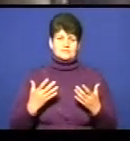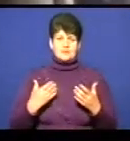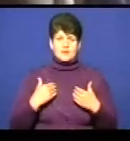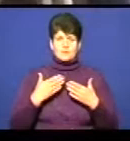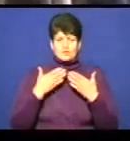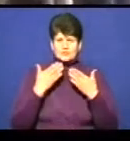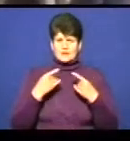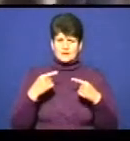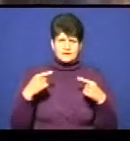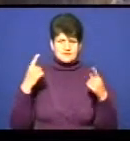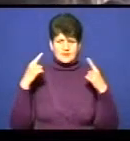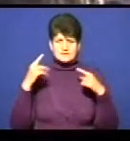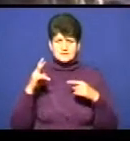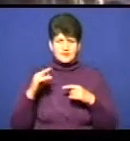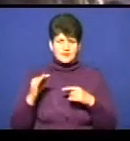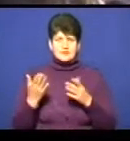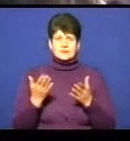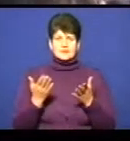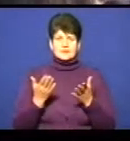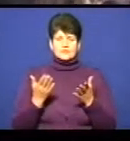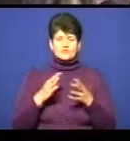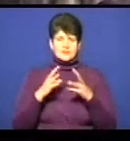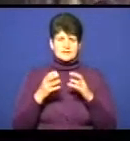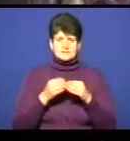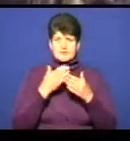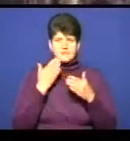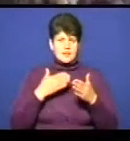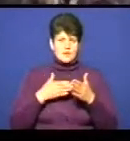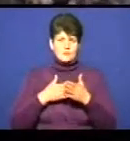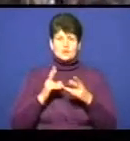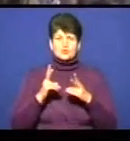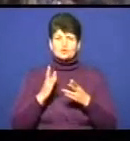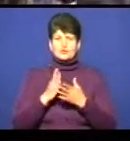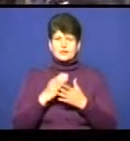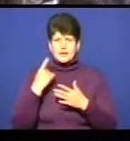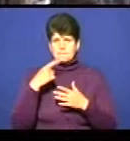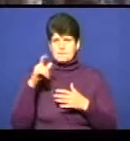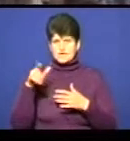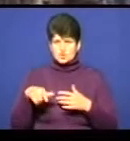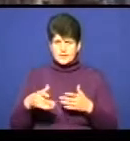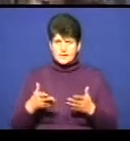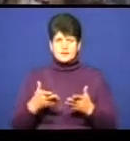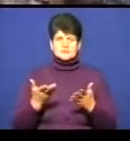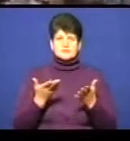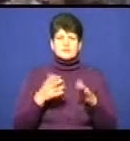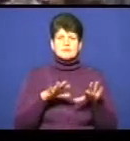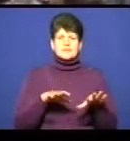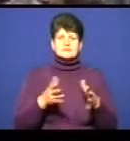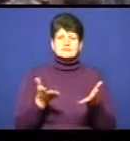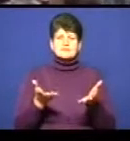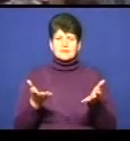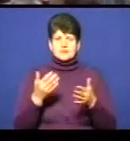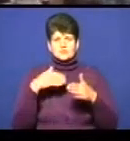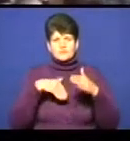прочитала різні-різні казки, які, в принципі, не мали обмежень стосовно того, хто є персонажем, яка локація, чи це